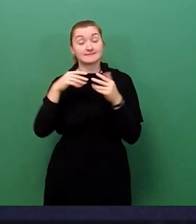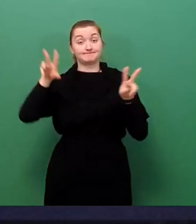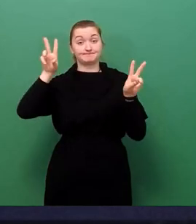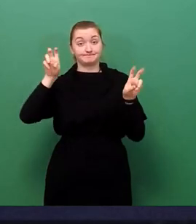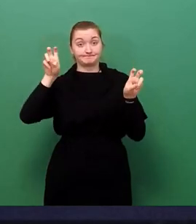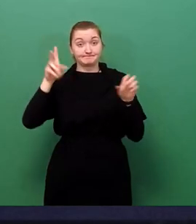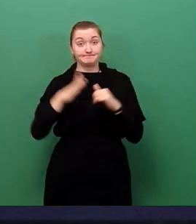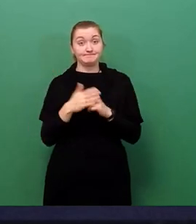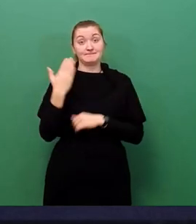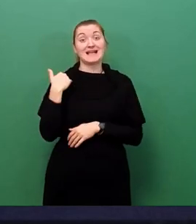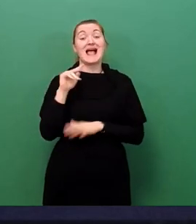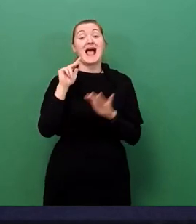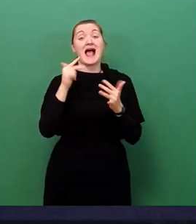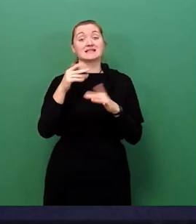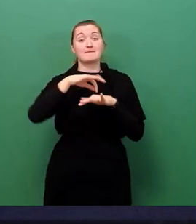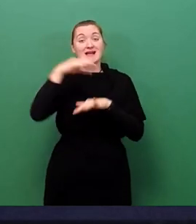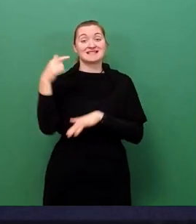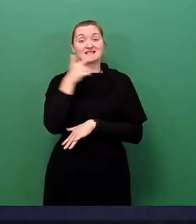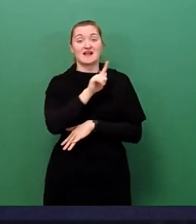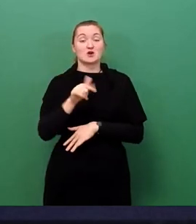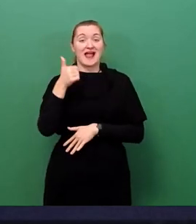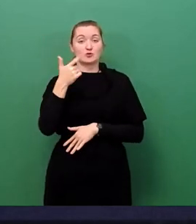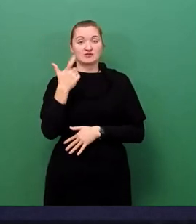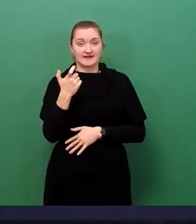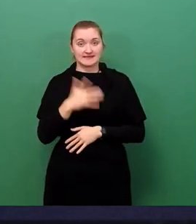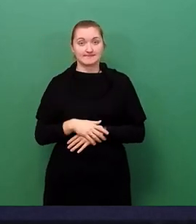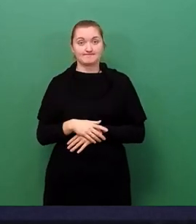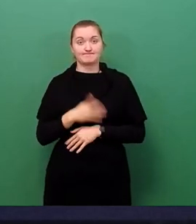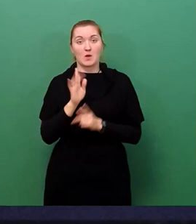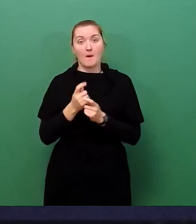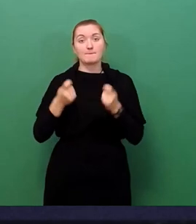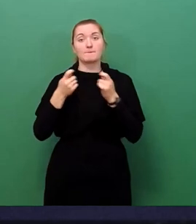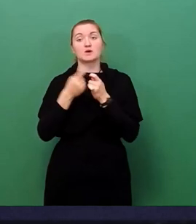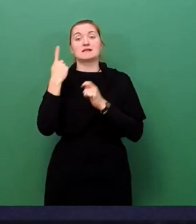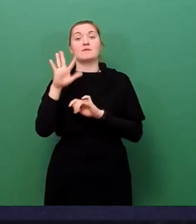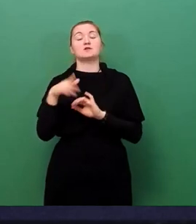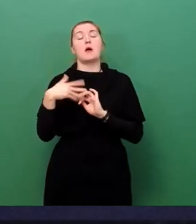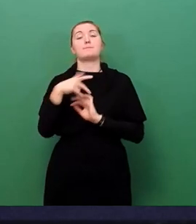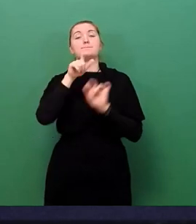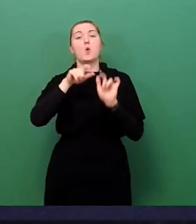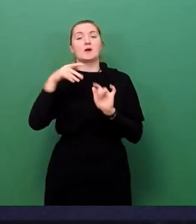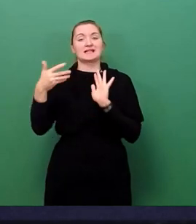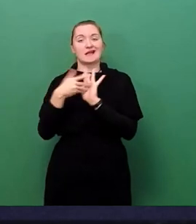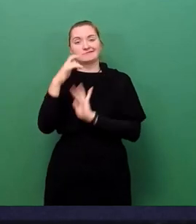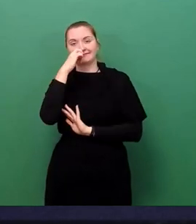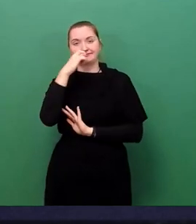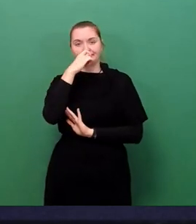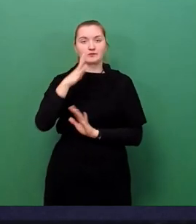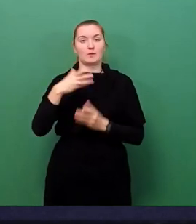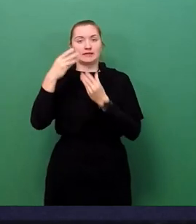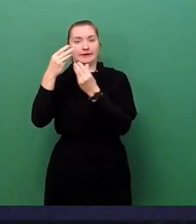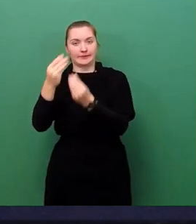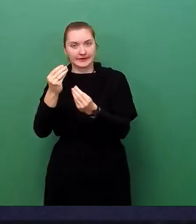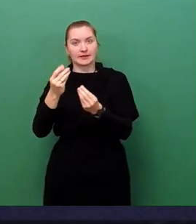8. März 2021 übernimmt der Bund die Kosten für Bürgertestungen. Die Bürgertestungen macht es